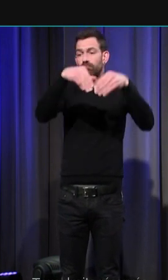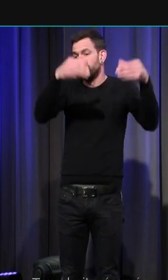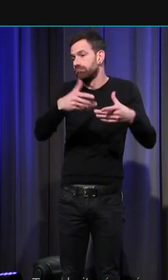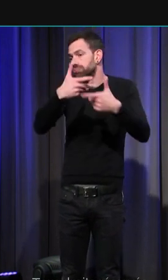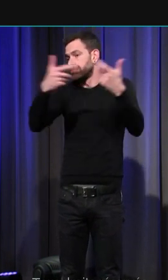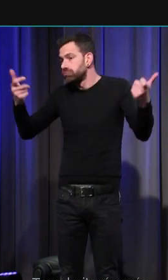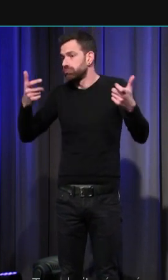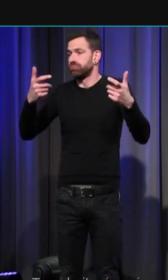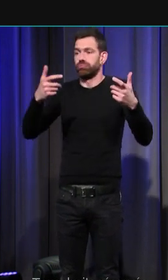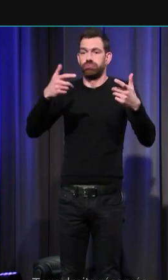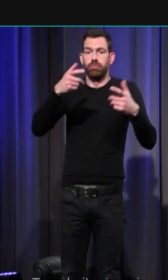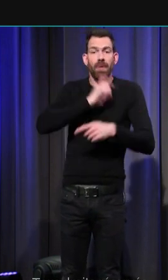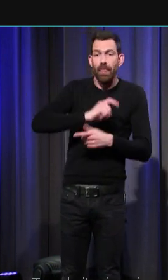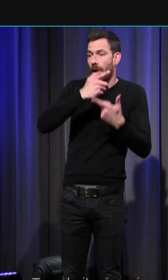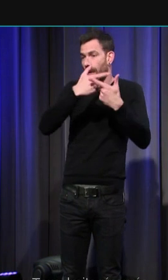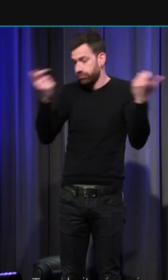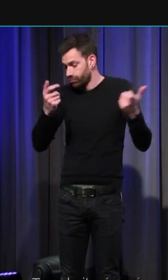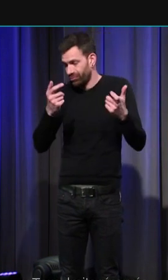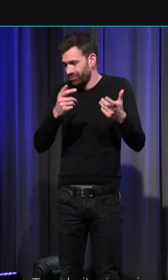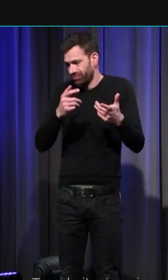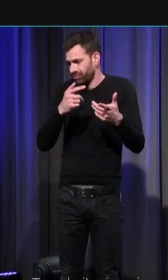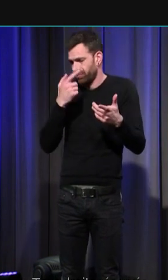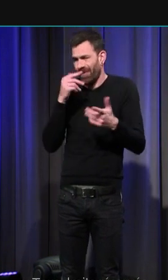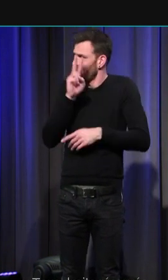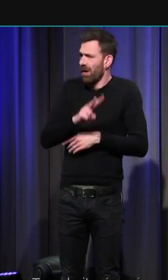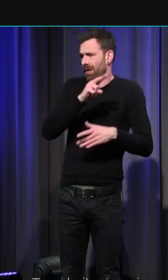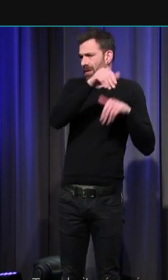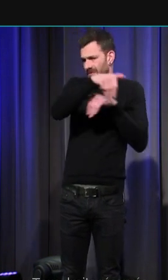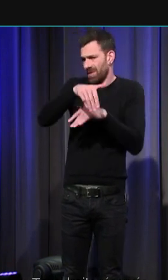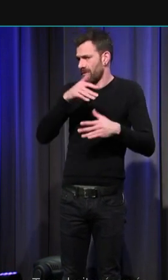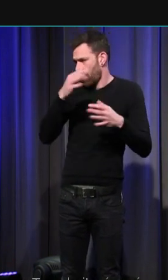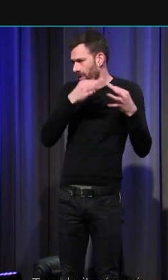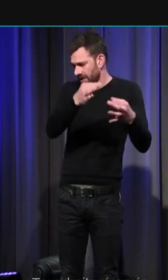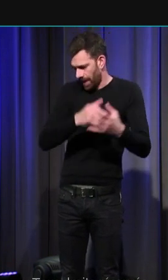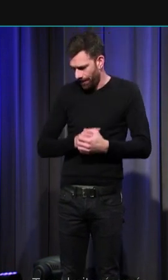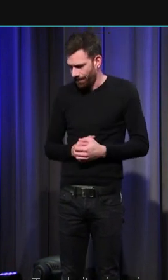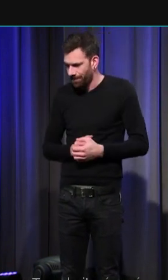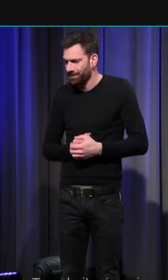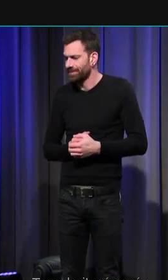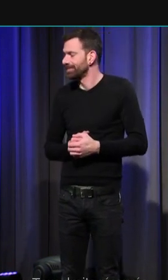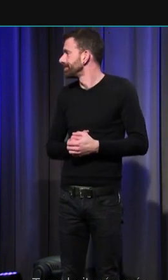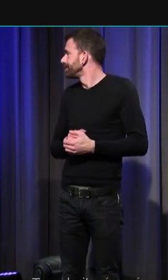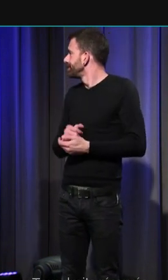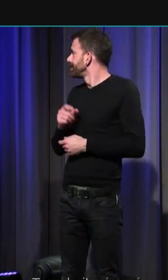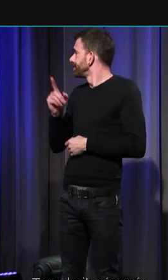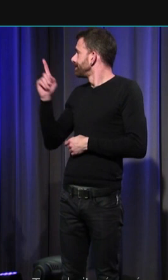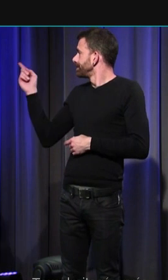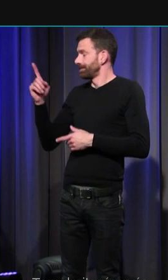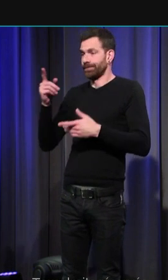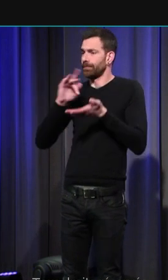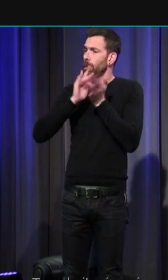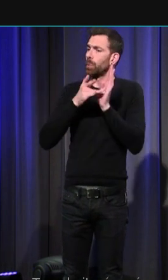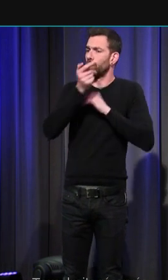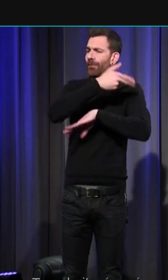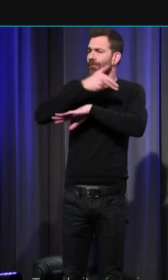métallique des plaques boucles de l'armement quelque chose de tout à fait classique quand on replace en perspective la totalité des fouilles